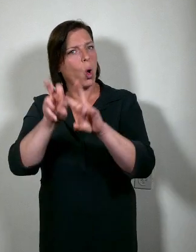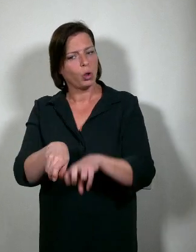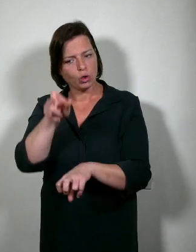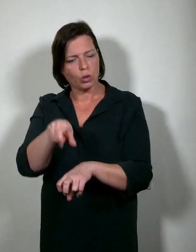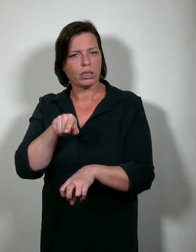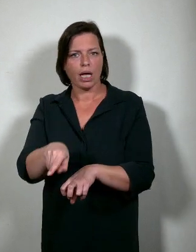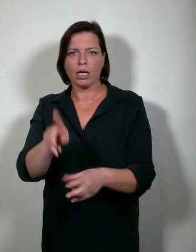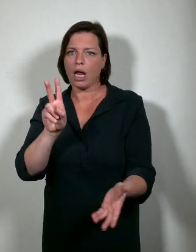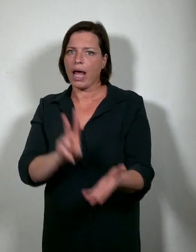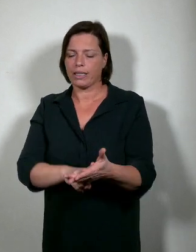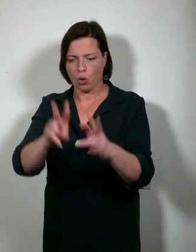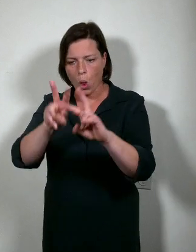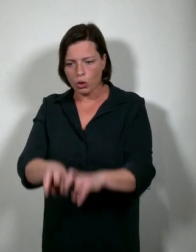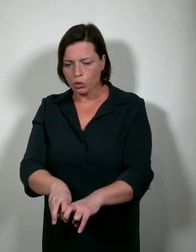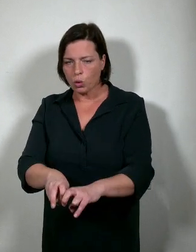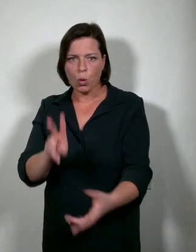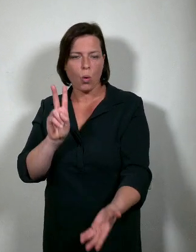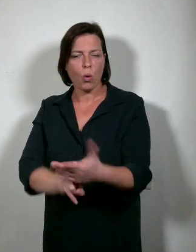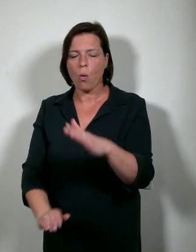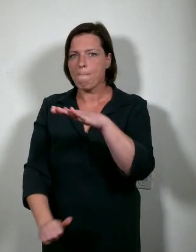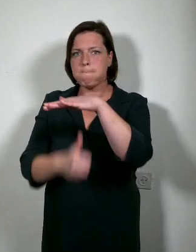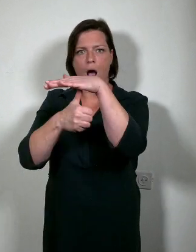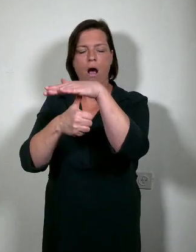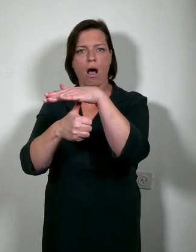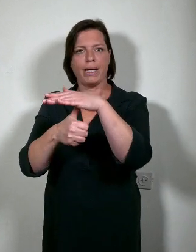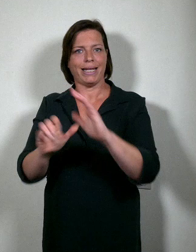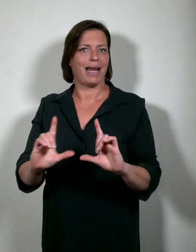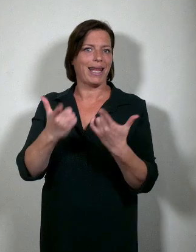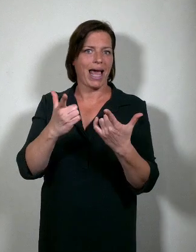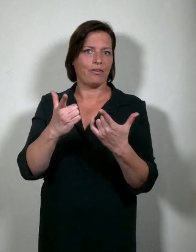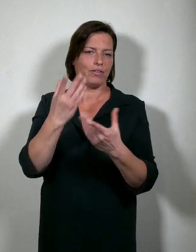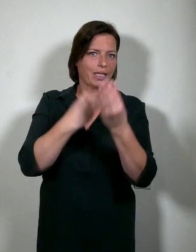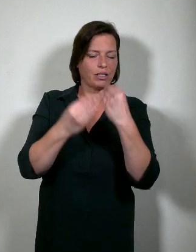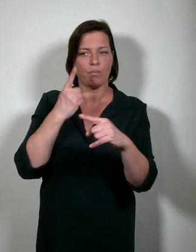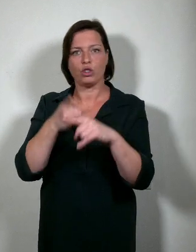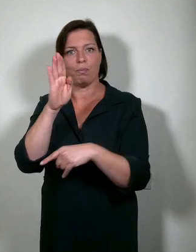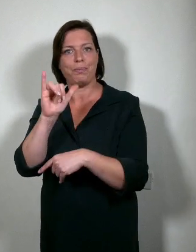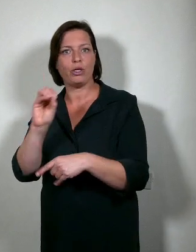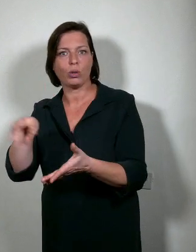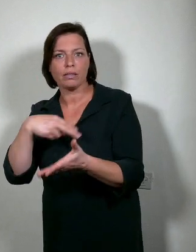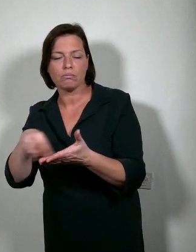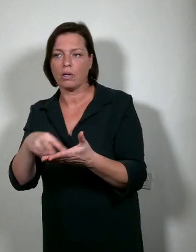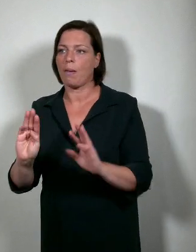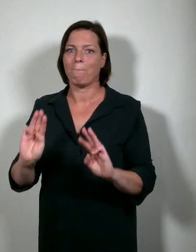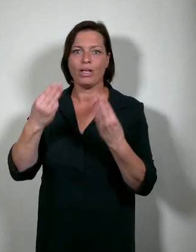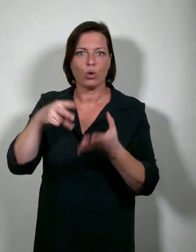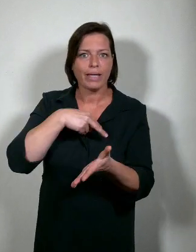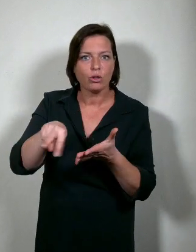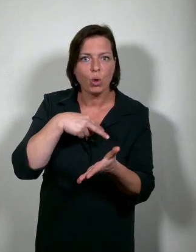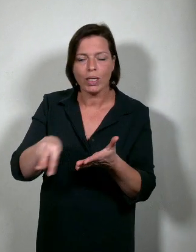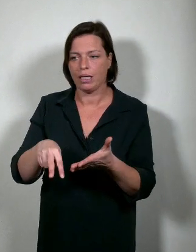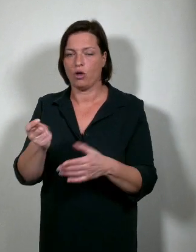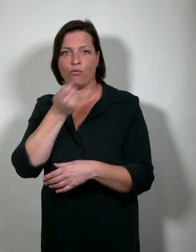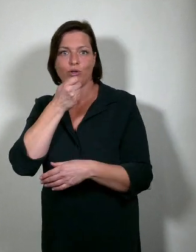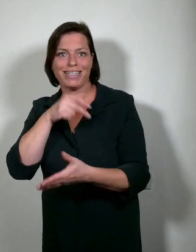toonaangevend onderzoek in de life sciences. En in de vakgebieden biotechnologie, milieutechnologie en